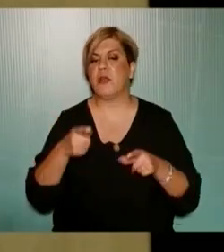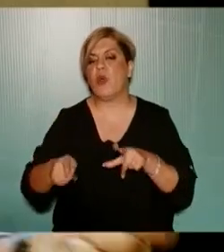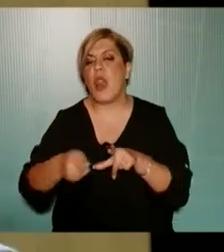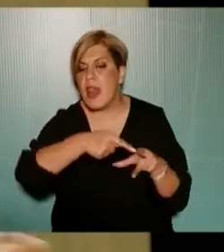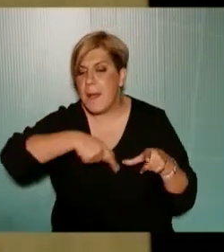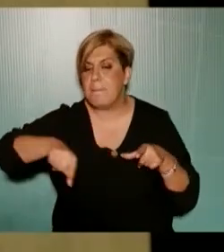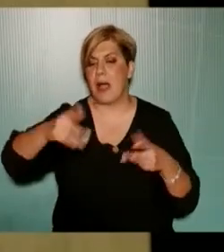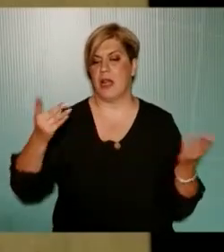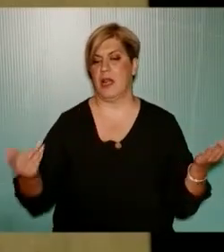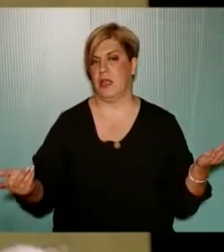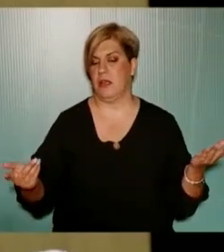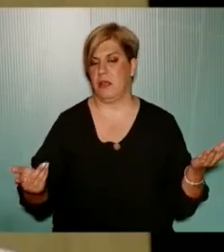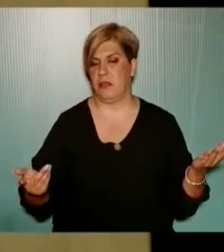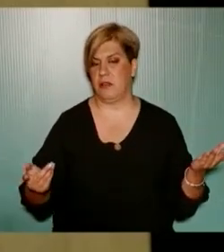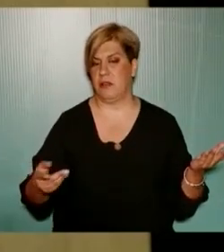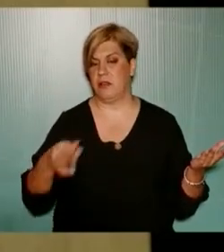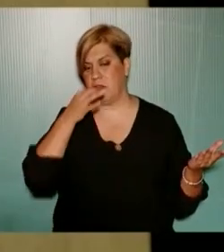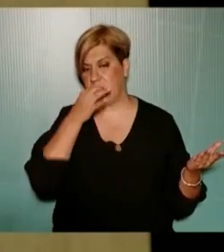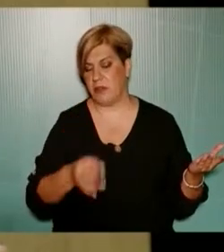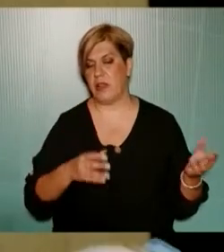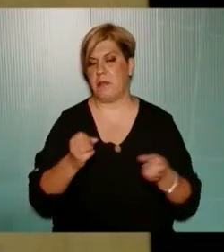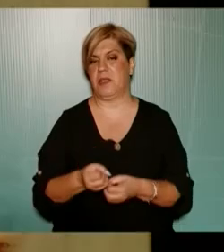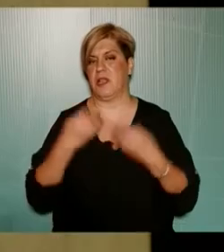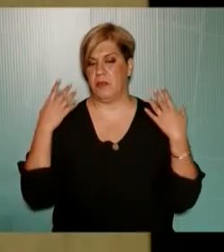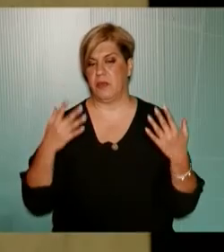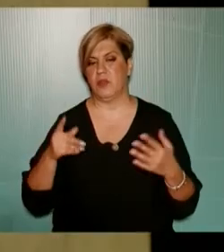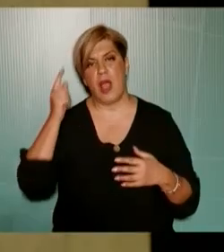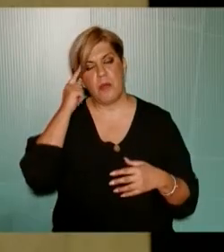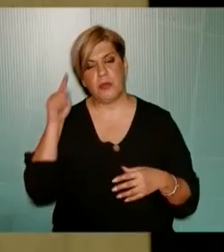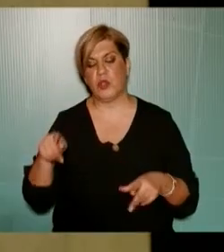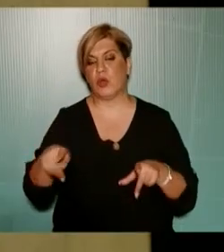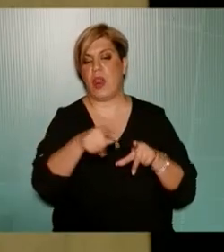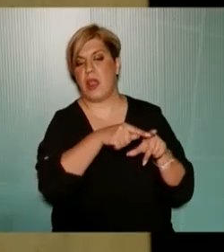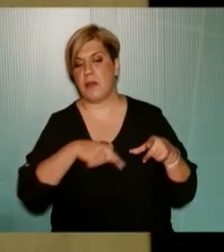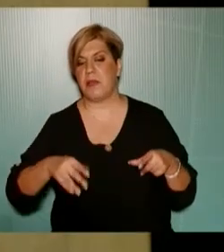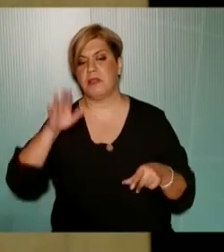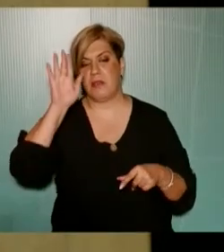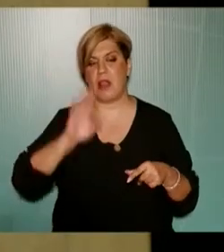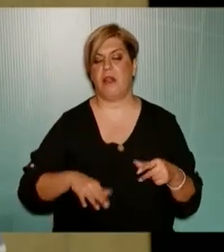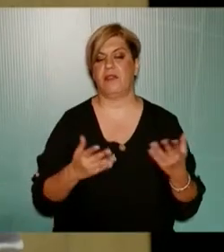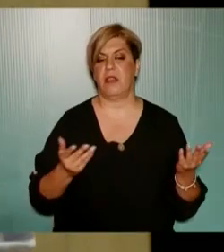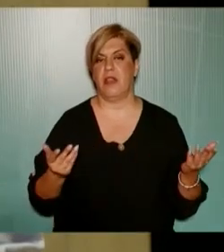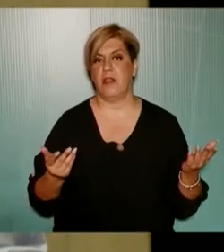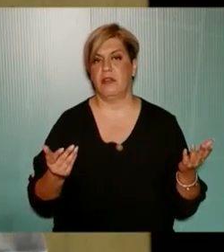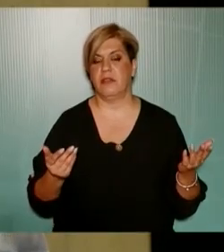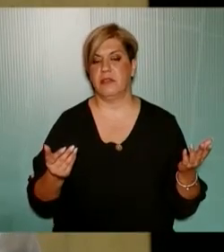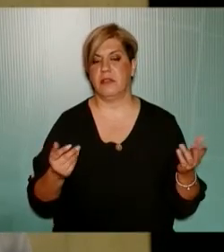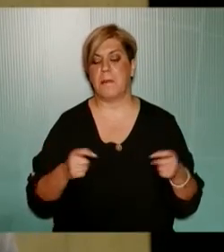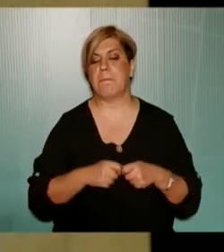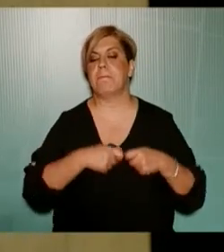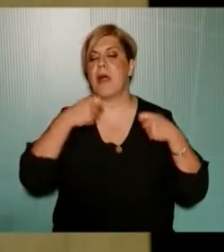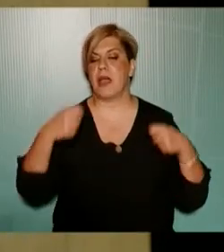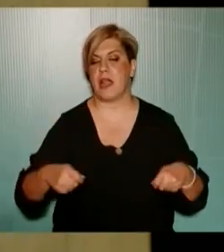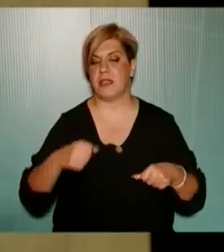που ο Δήμαρχος οφείλει να μας ενημερώσει για την άποψή του για το λιμάνι μετά την τελευταία παράταση που